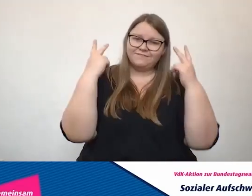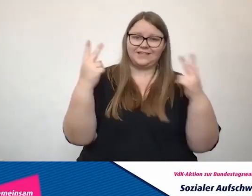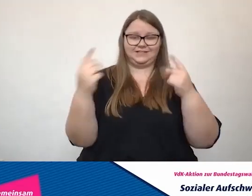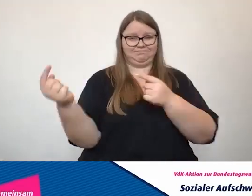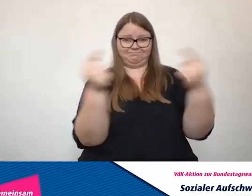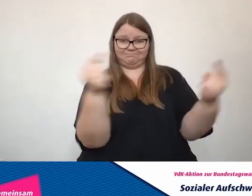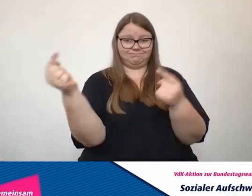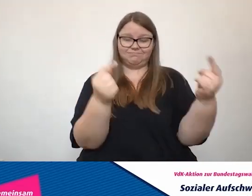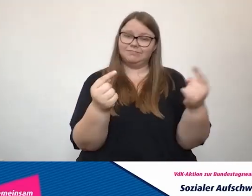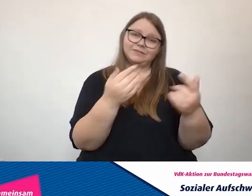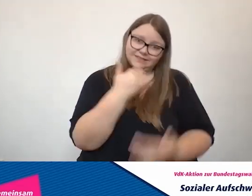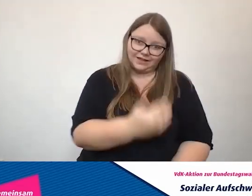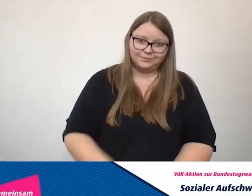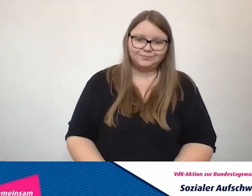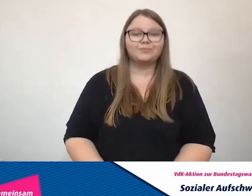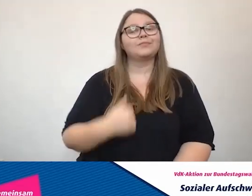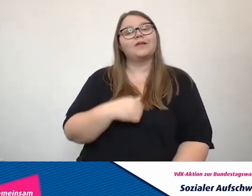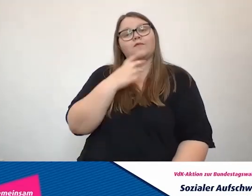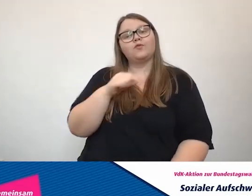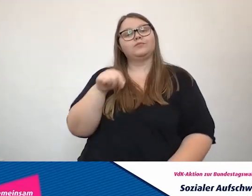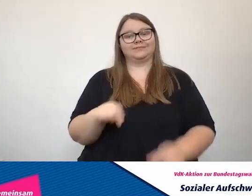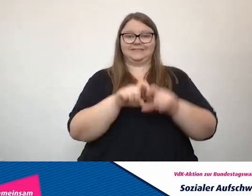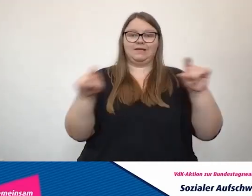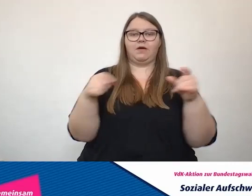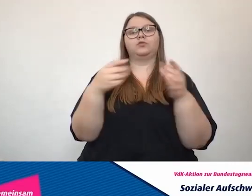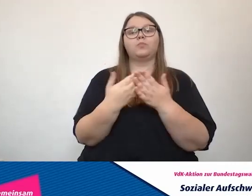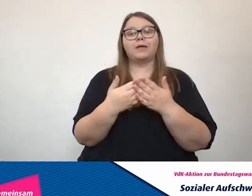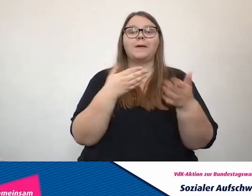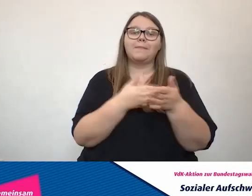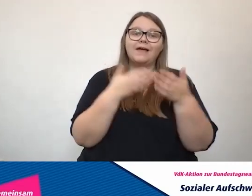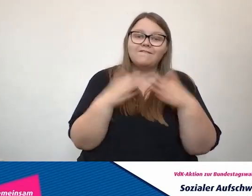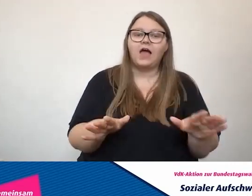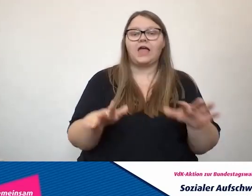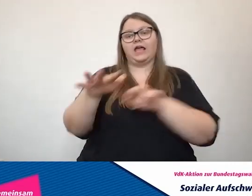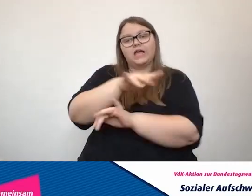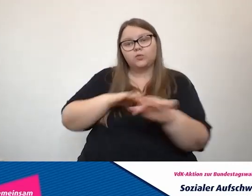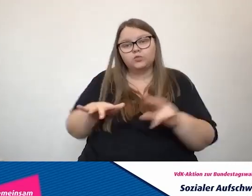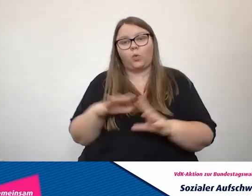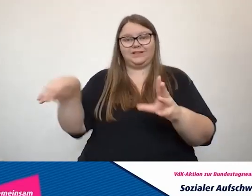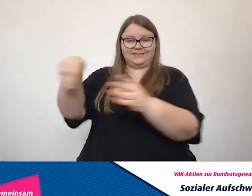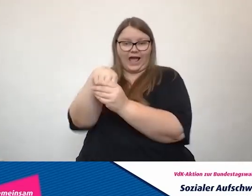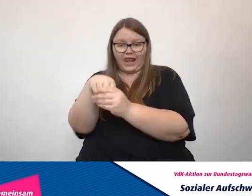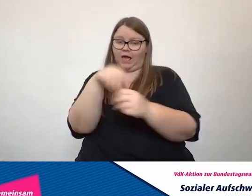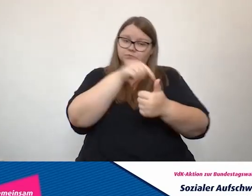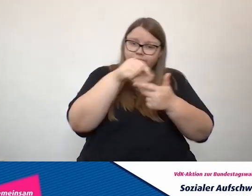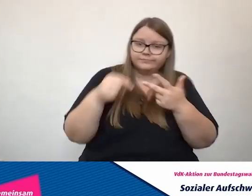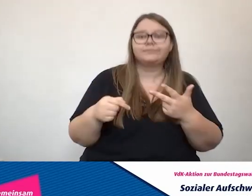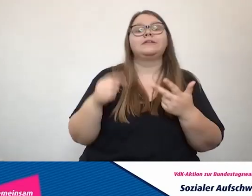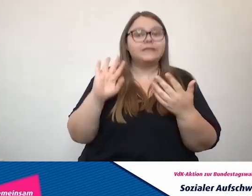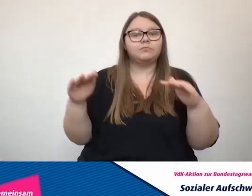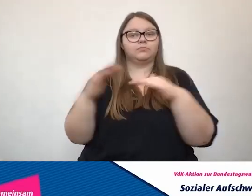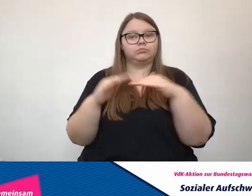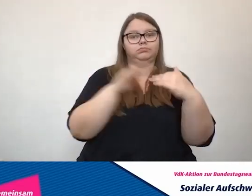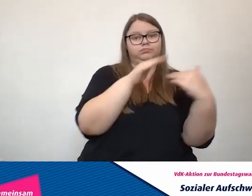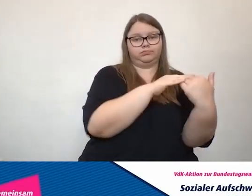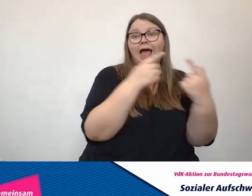Und ich hätte mir gewünscht, dass auch solche Themen wie Barrierefreiheit, Inklusion, Teilhabe, die ja auch viel Überschneidungspunkte mit Themen